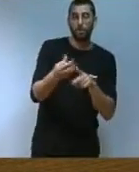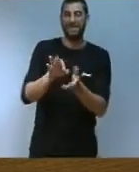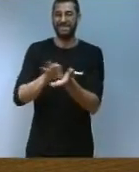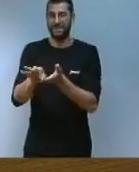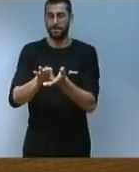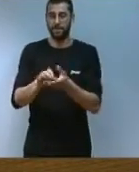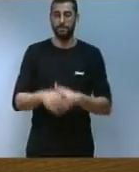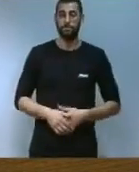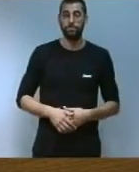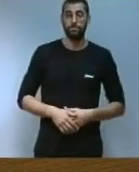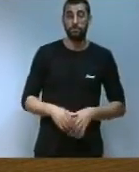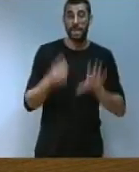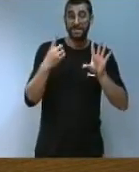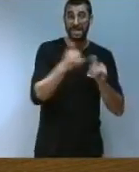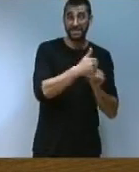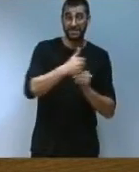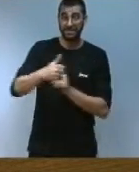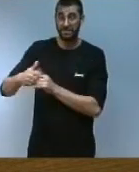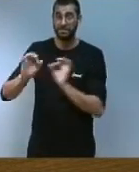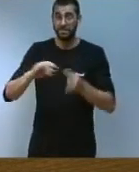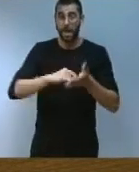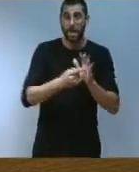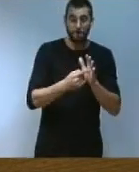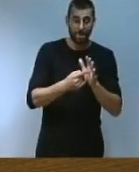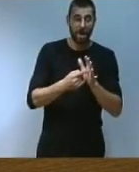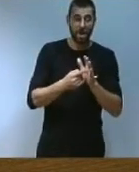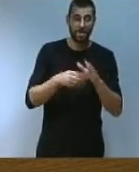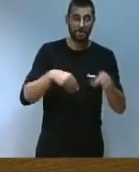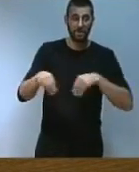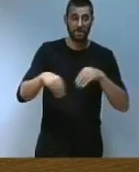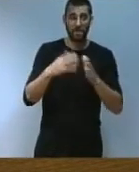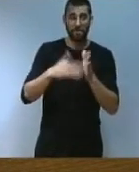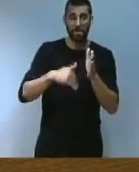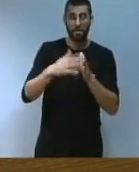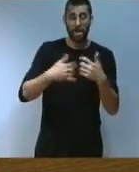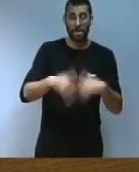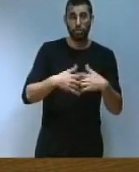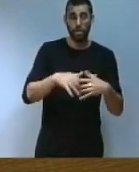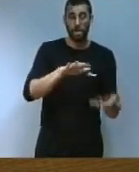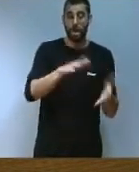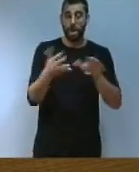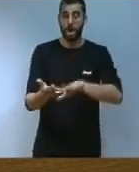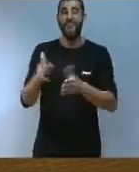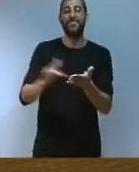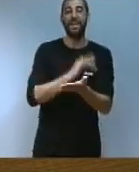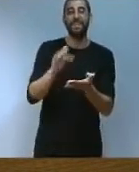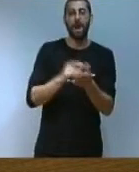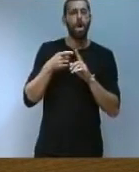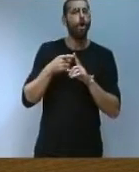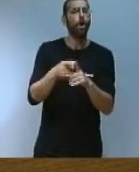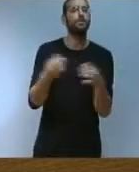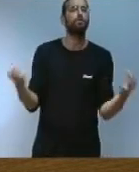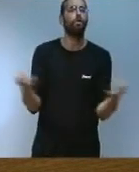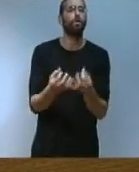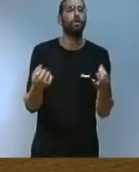dels sis eixos basals del pla estratègic de la indústria valenciana és la transformació digital que té com a objectius